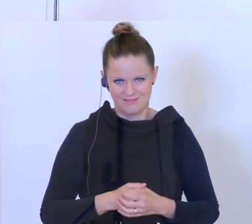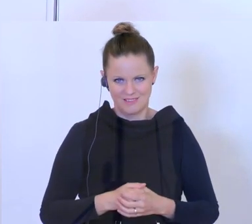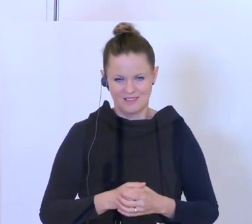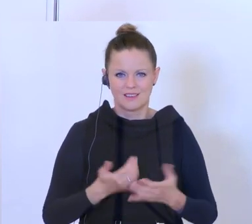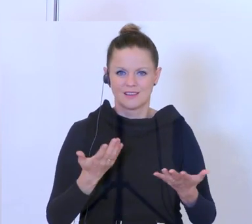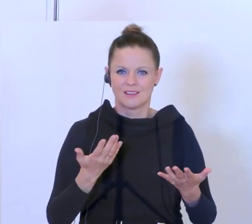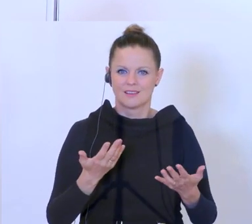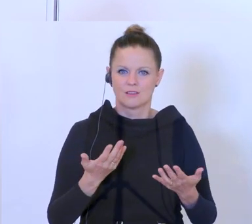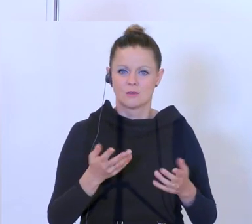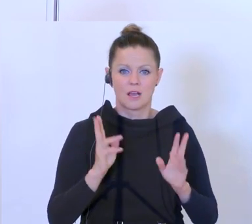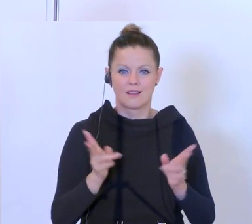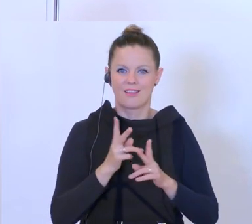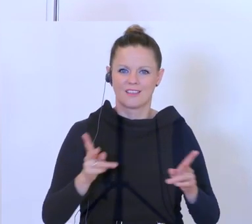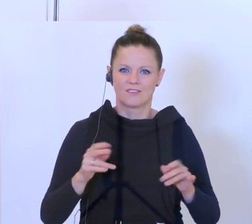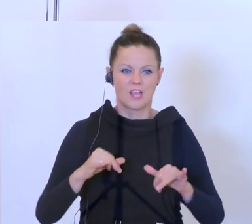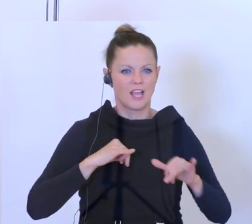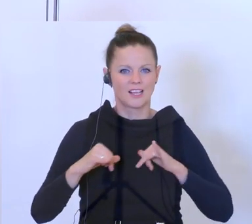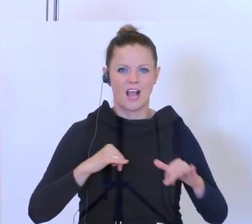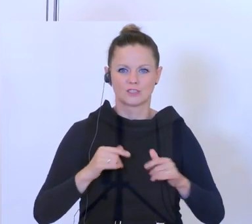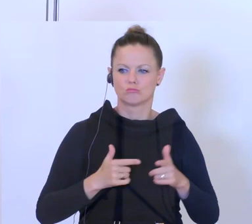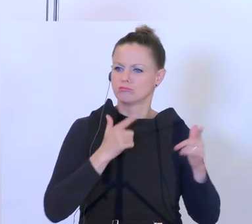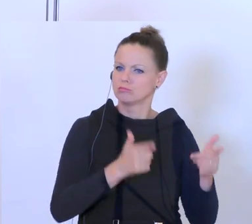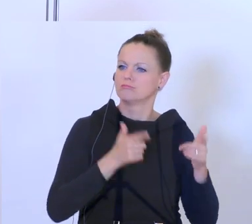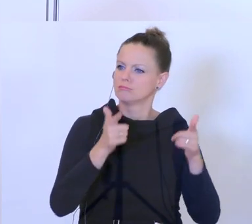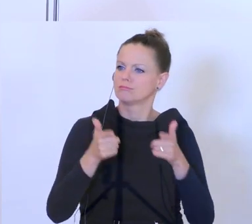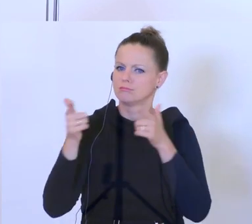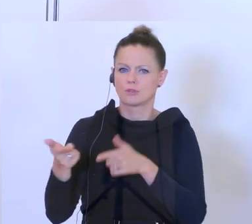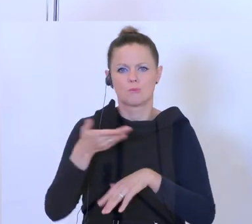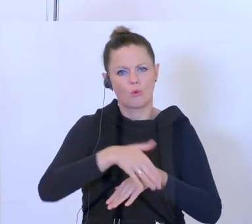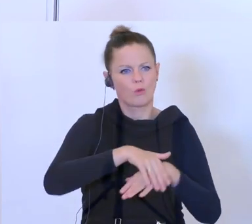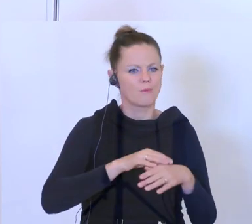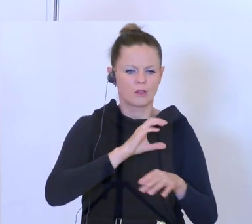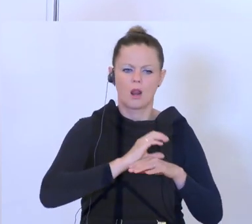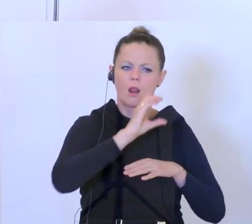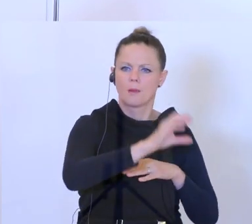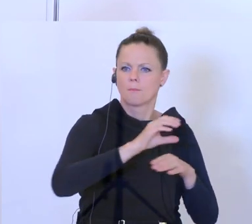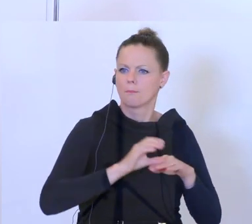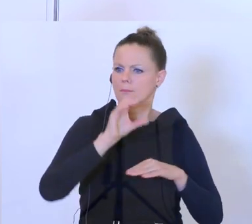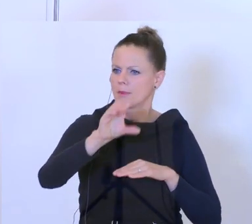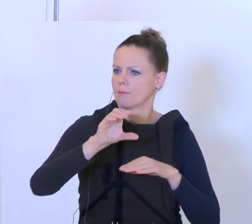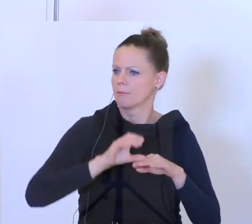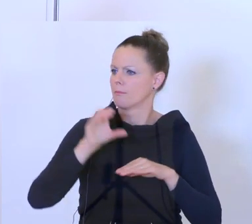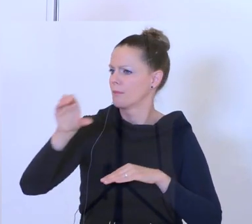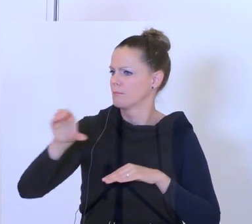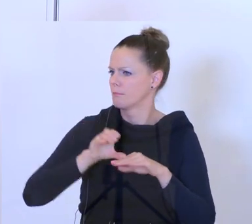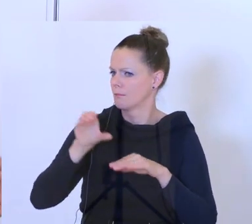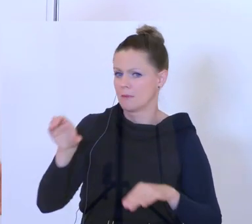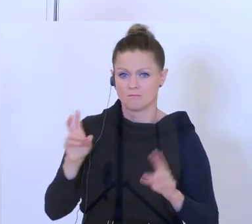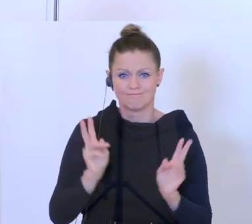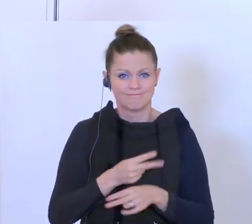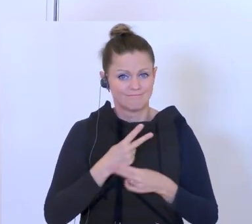durchs Land fahren und großzügig dann pro Gemeinde einmal die Millionen ablegen.